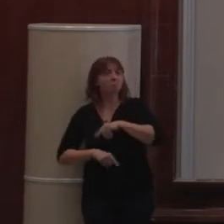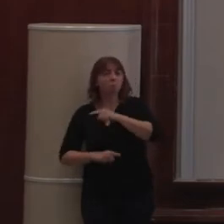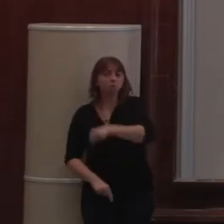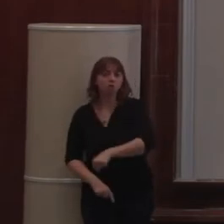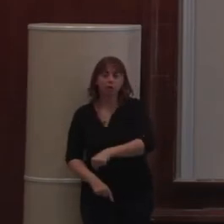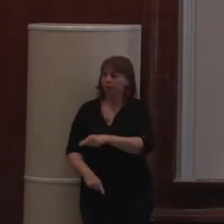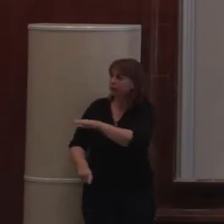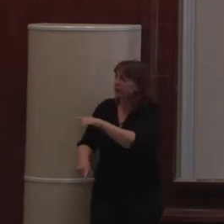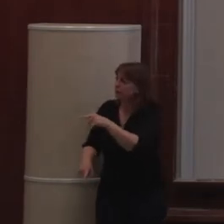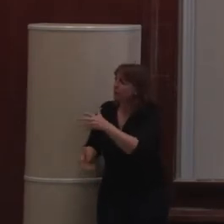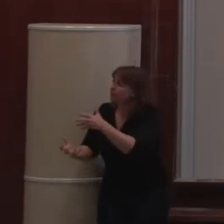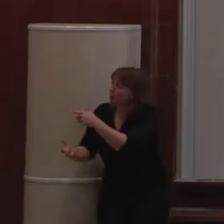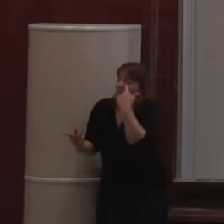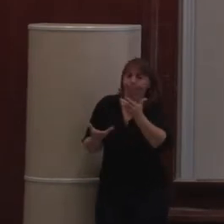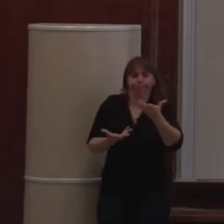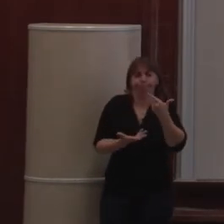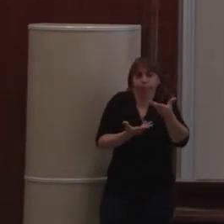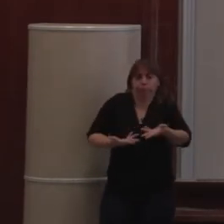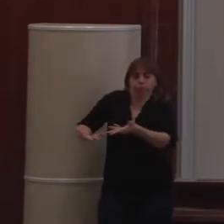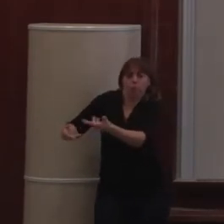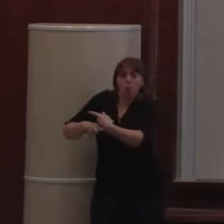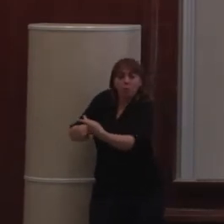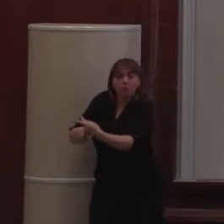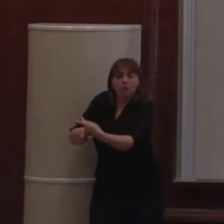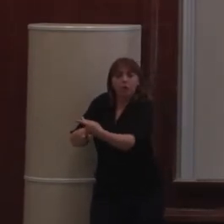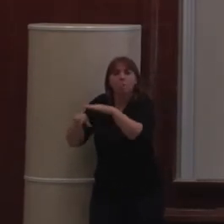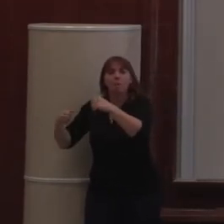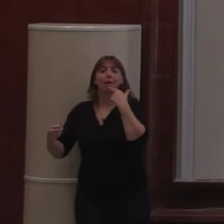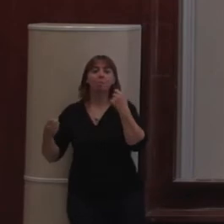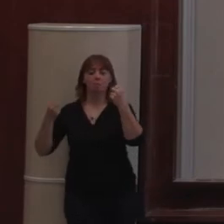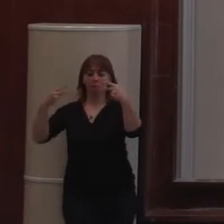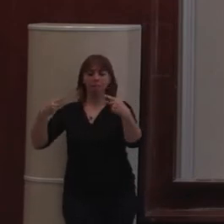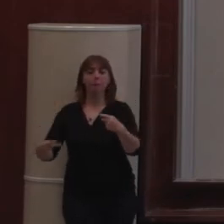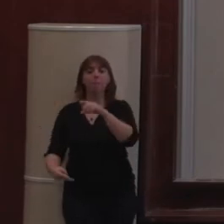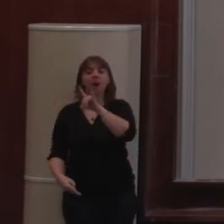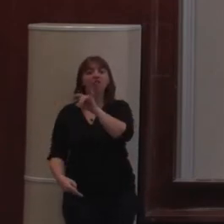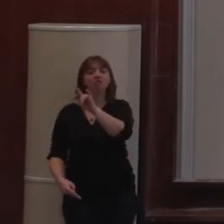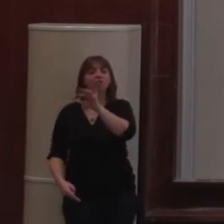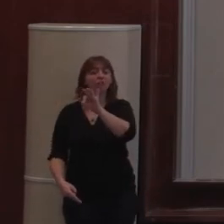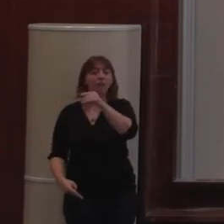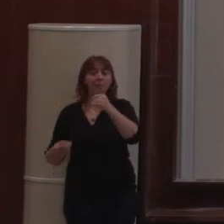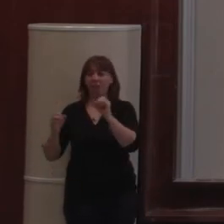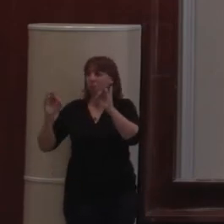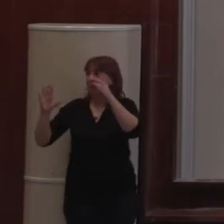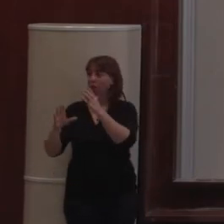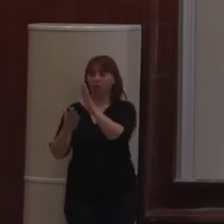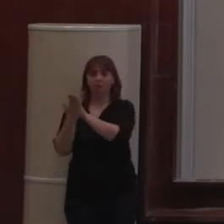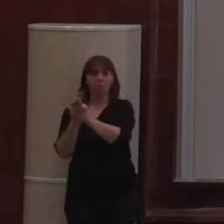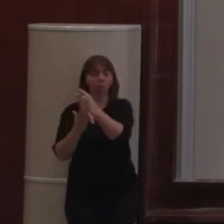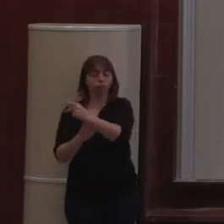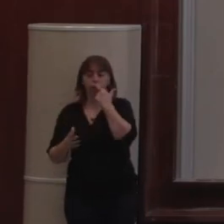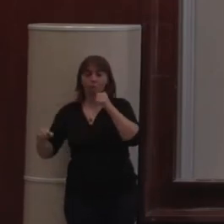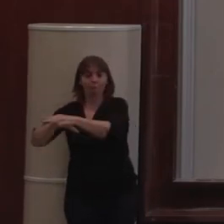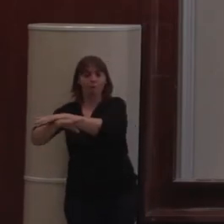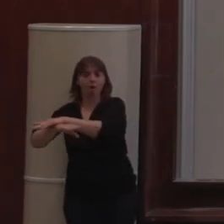qui leur permet de mettre vraiment la mise en page comme ils le souhaitent. À aucun moment, ils vont voir un tag HTML. Par contre, c'est vrai que nous, développeurs, on pourra fournir un